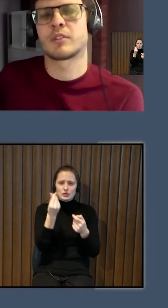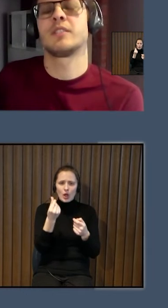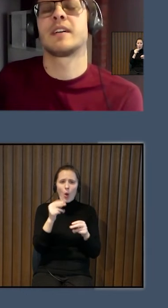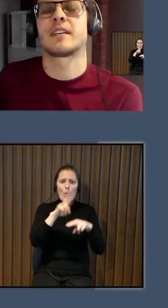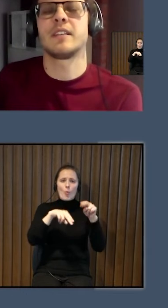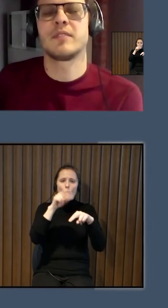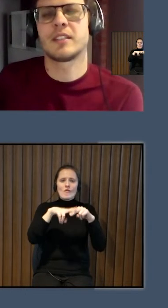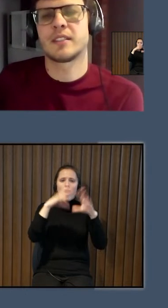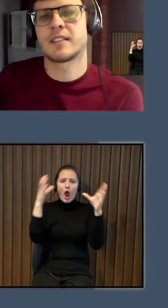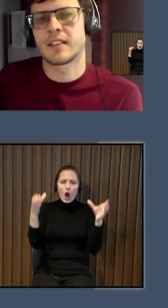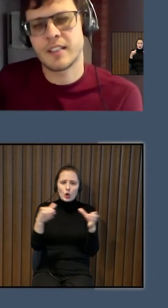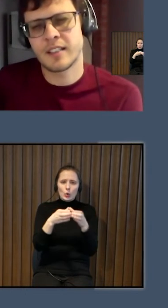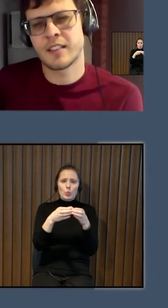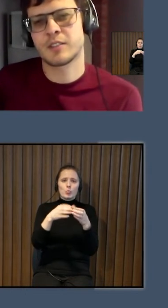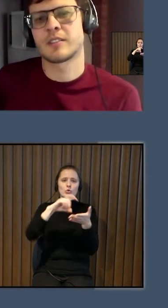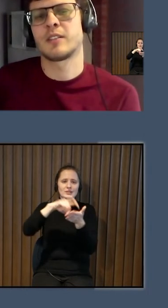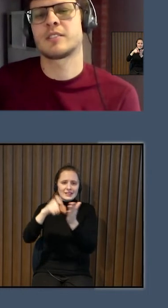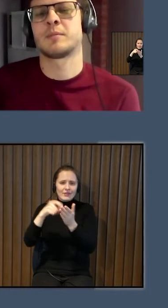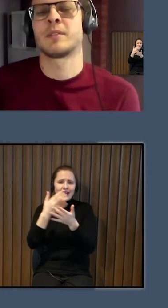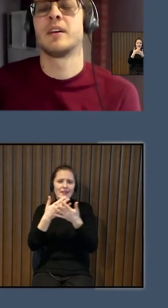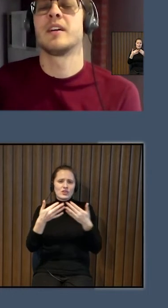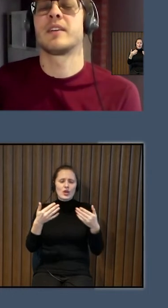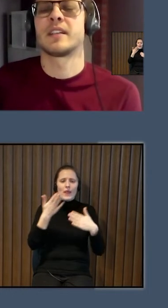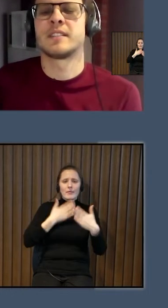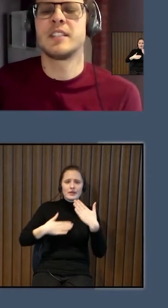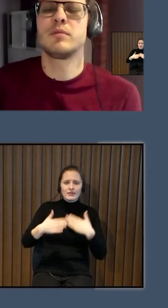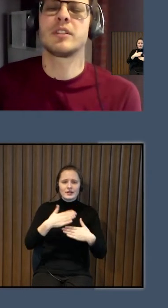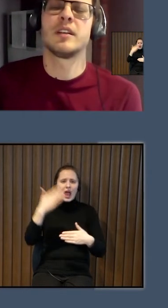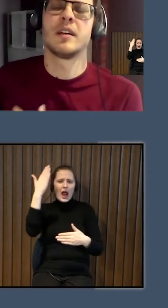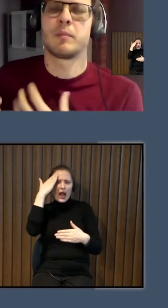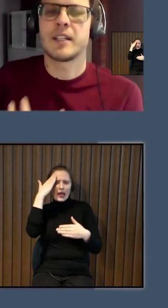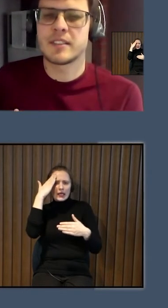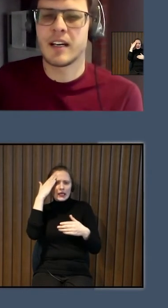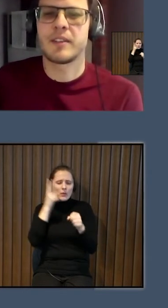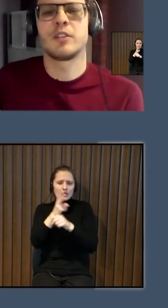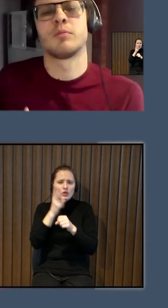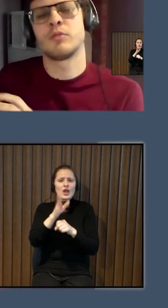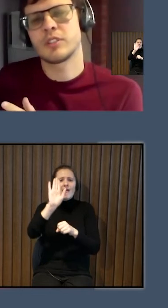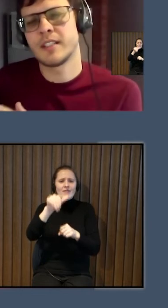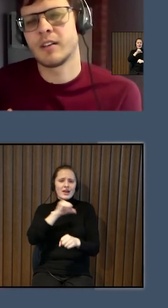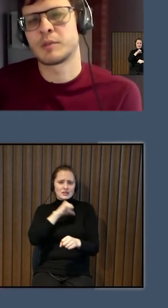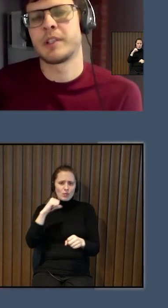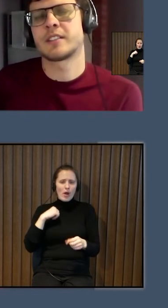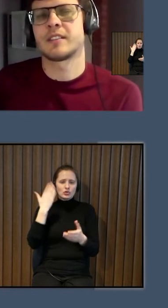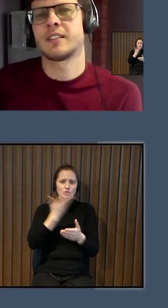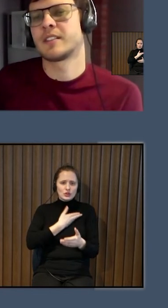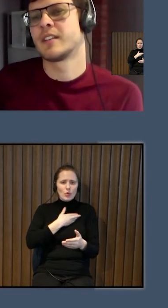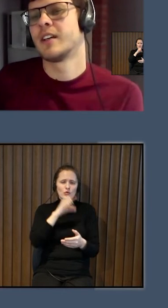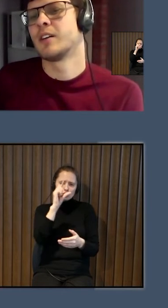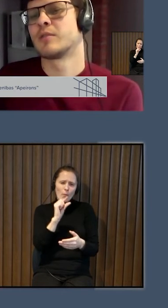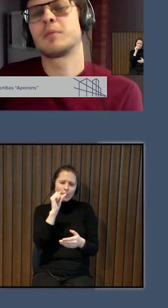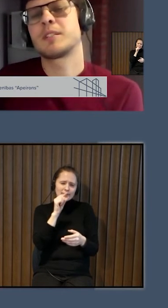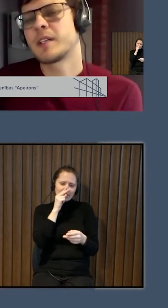dzīvokļi, kur cilvēka invaliditāte ir garīga raksta ar traucējumiem. Varēs dzīvot patstāvīgi un viņus nedaudz pieskatīs.